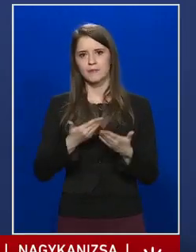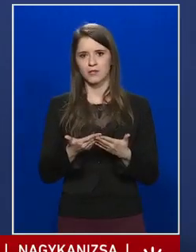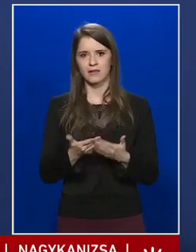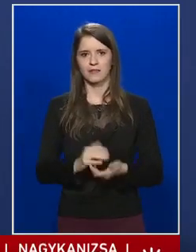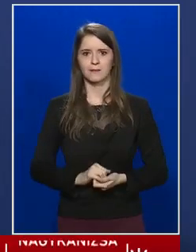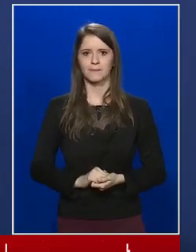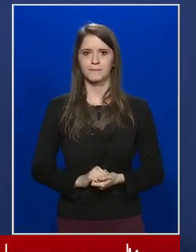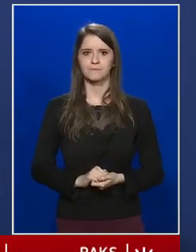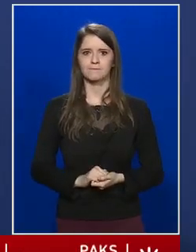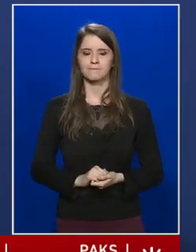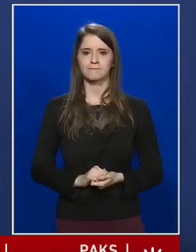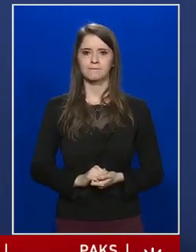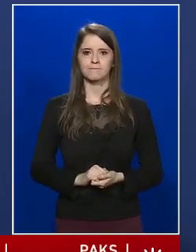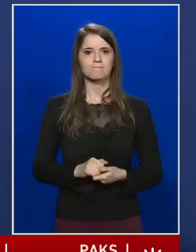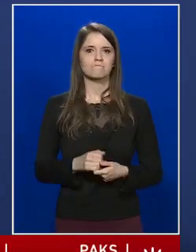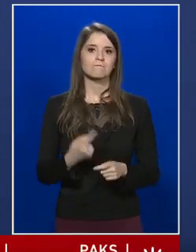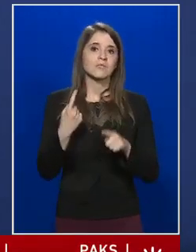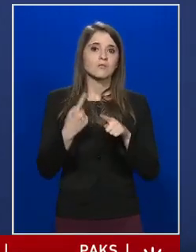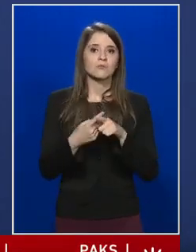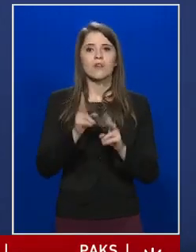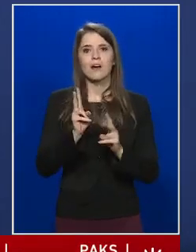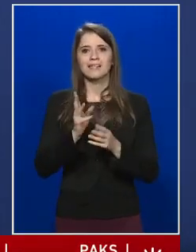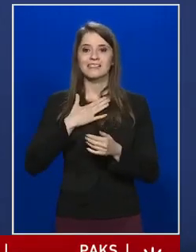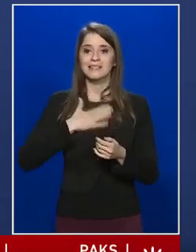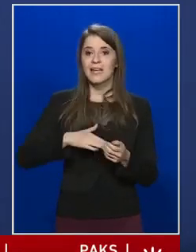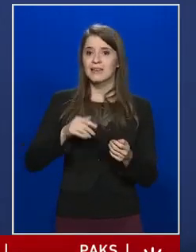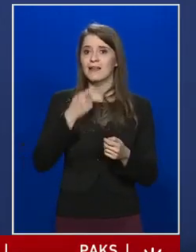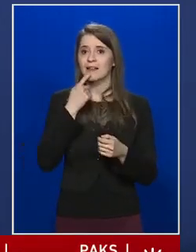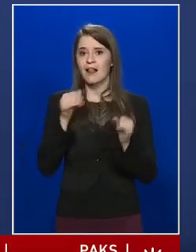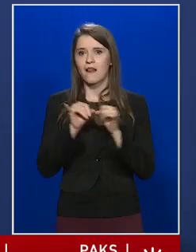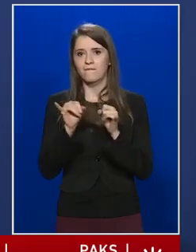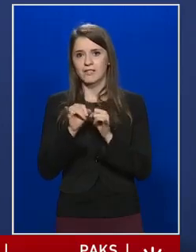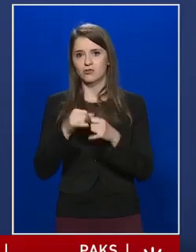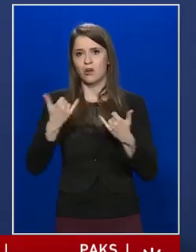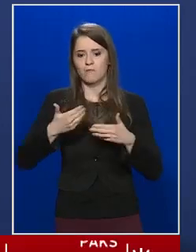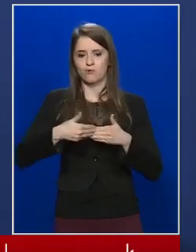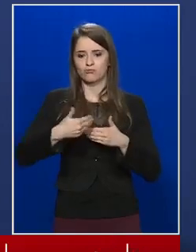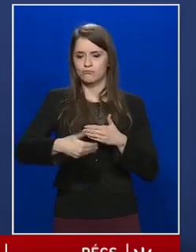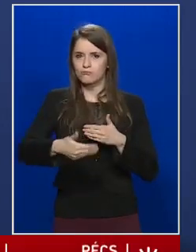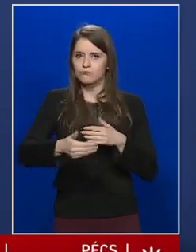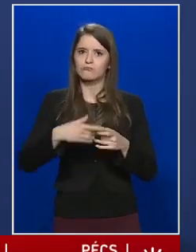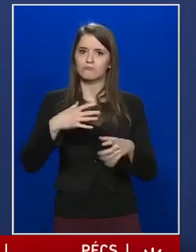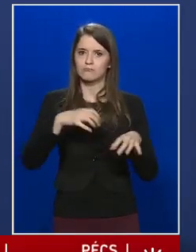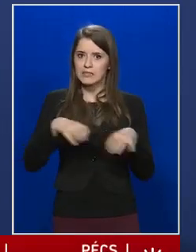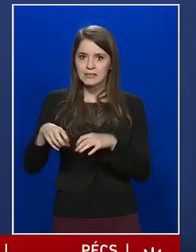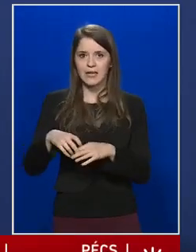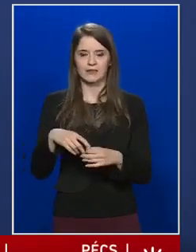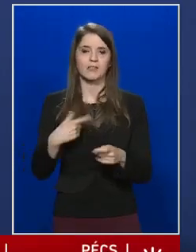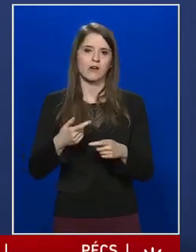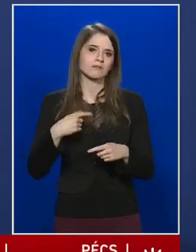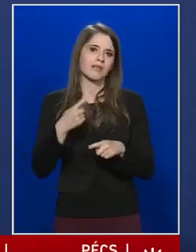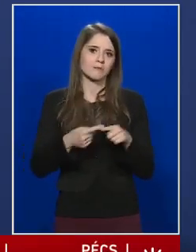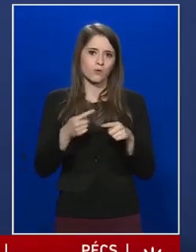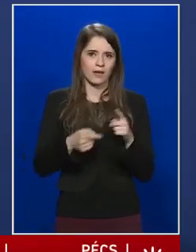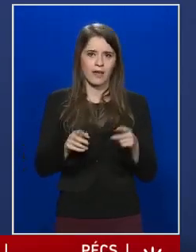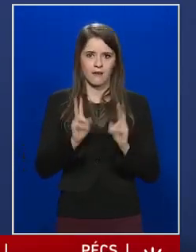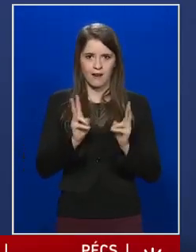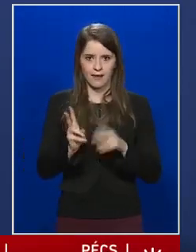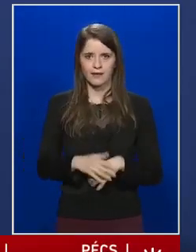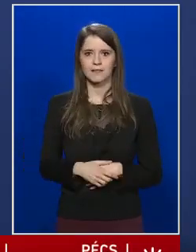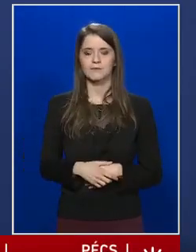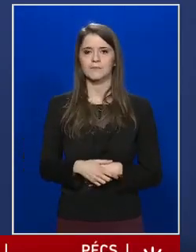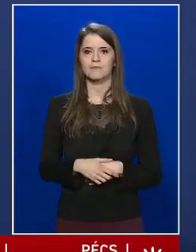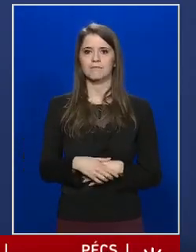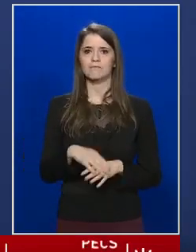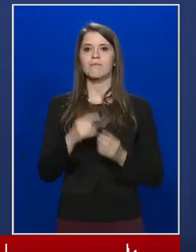Egyébként pedig aki szeretne nyelvvizsgát tenni a közeljövőben, az hamarosan megteheti, ugyanis